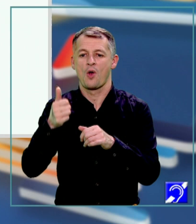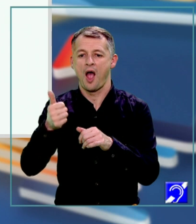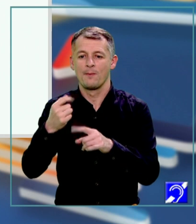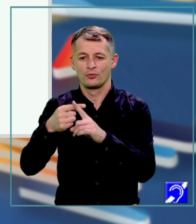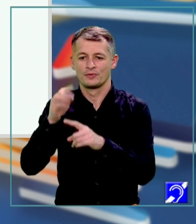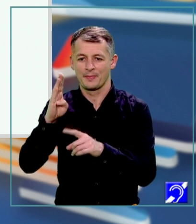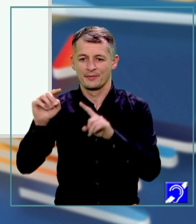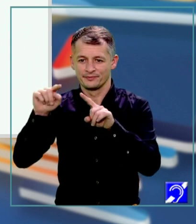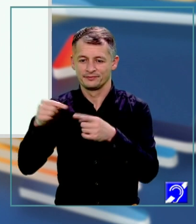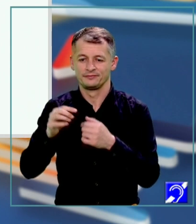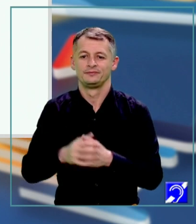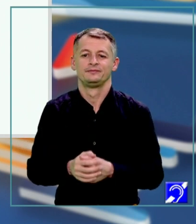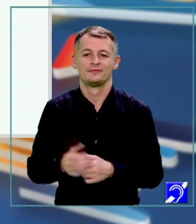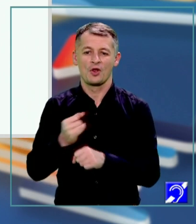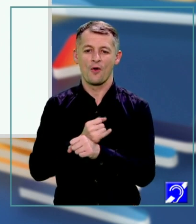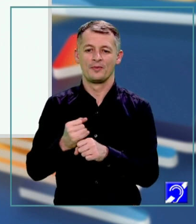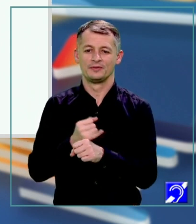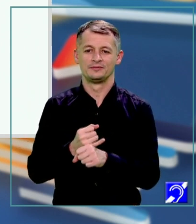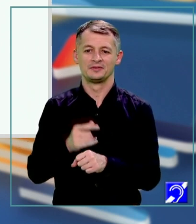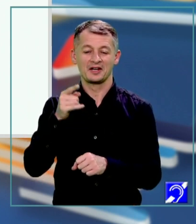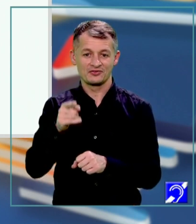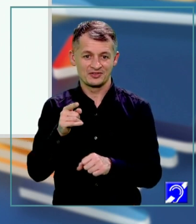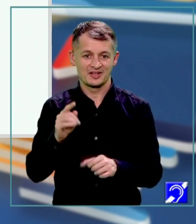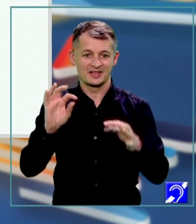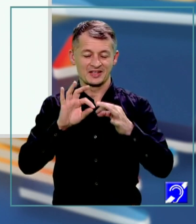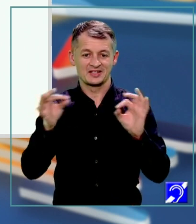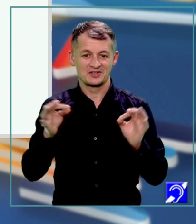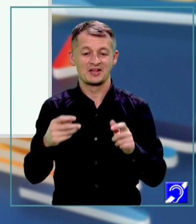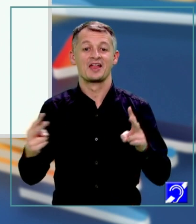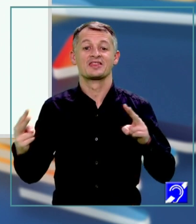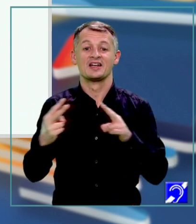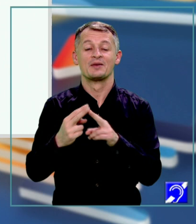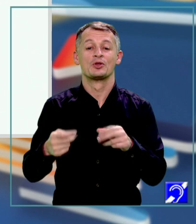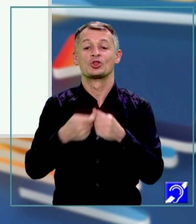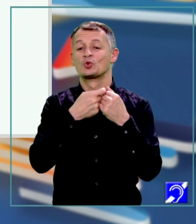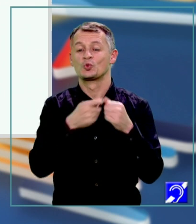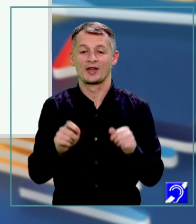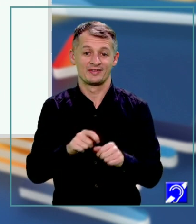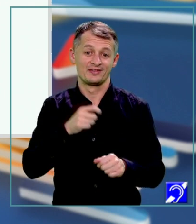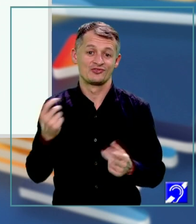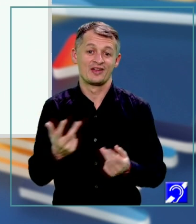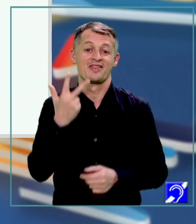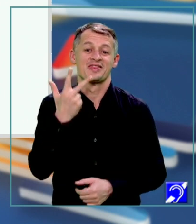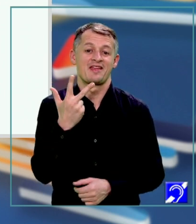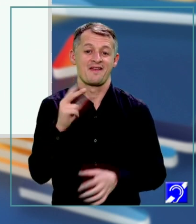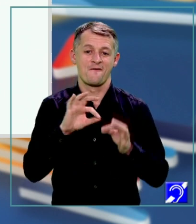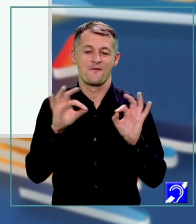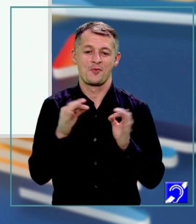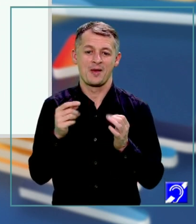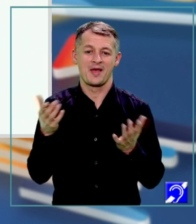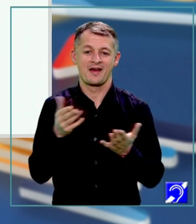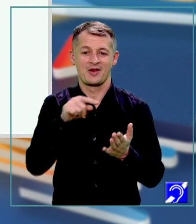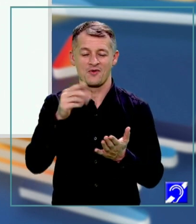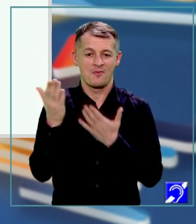Deci observați că practic în acest exercițiu întâlnim cele 3 formule pe care noi le-am repădat